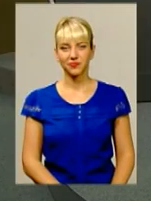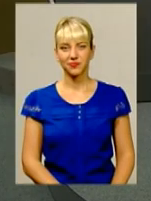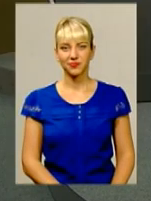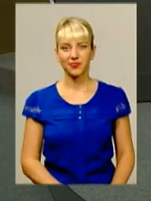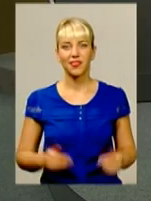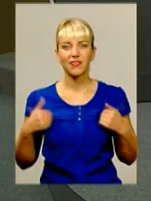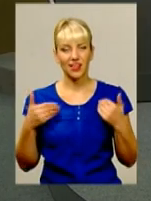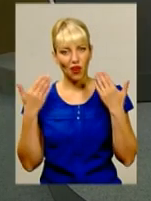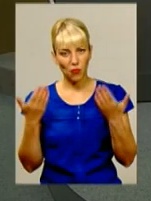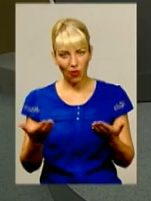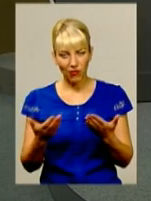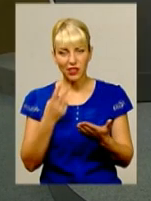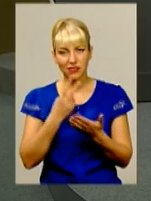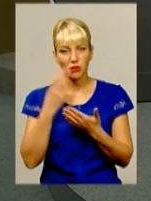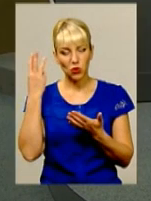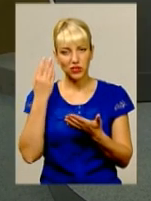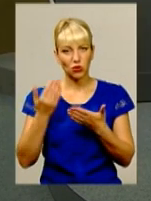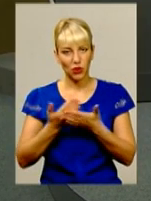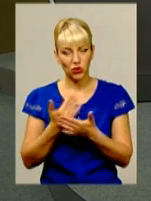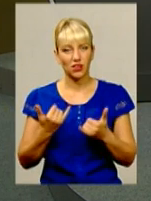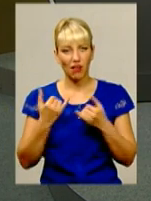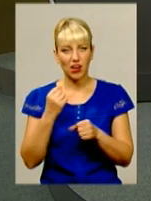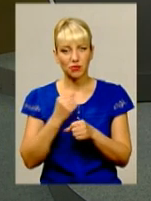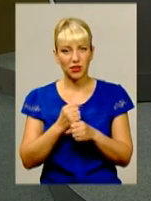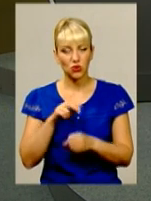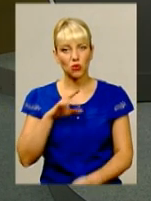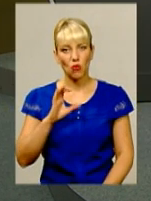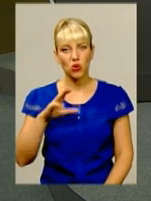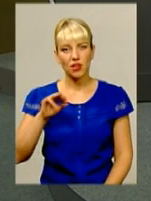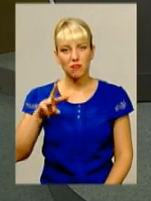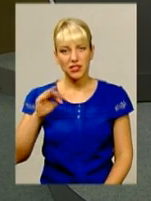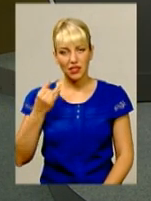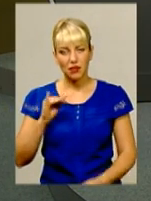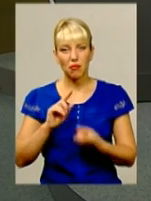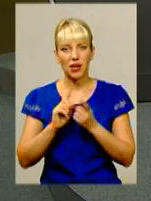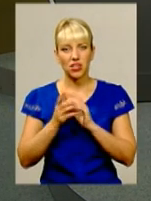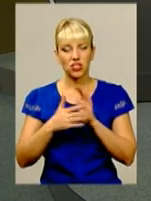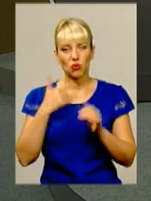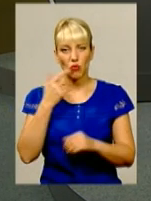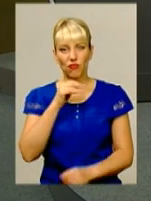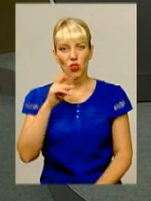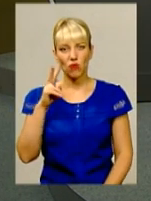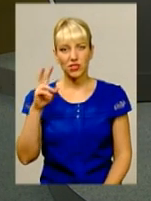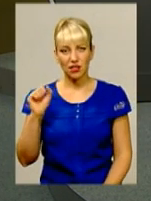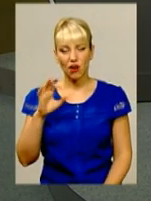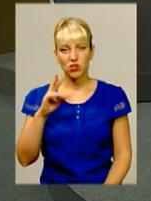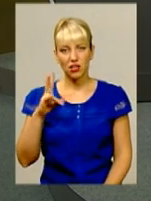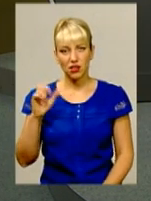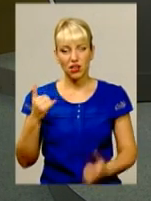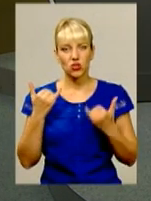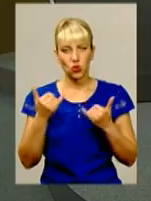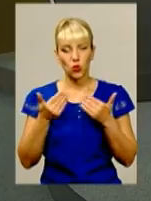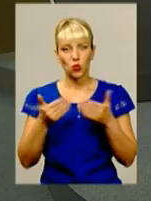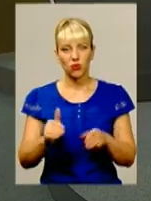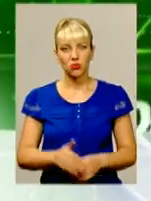Вітаємо вас! В ефірі «Подільська панорама» у студії Віталії Постемський. Переклад на жестову мову Оксана Фіновська. Сьогодні у